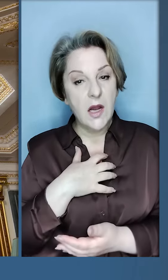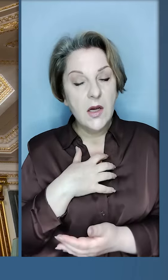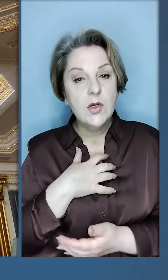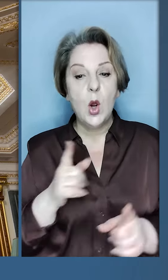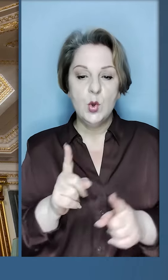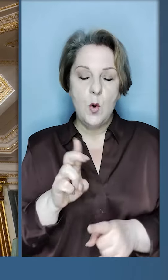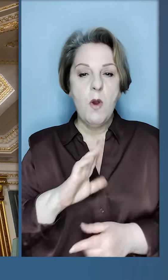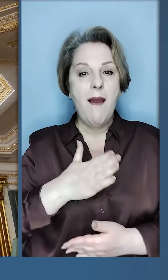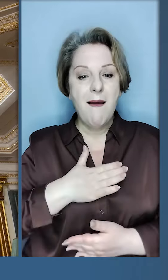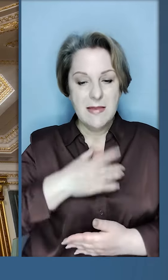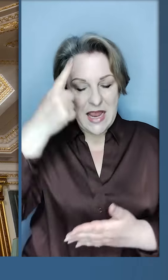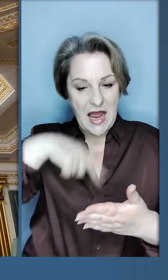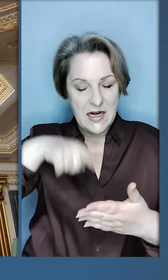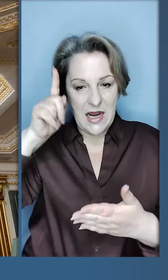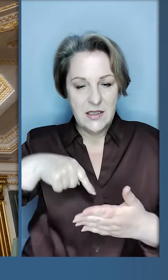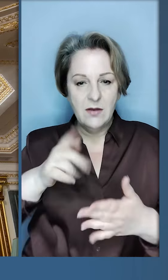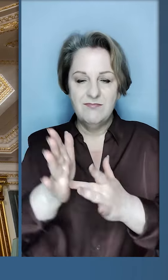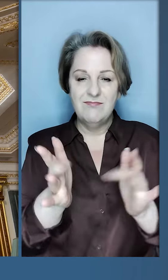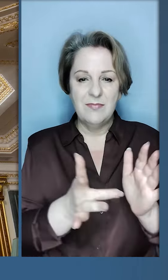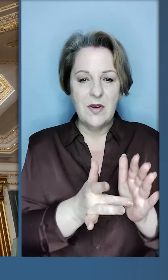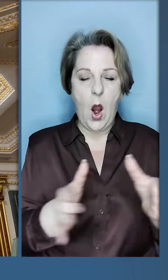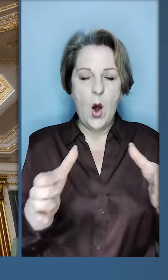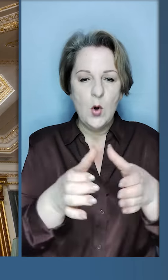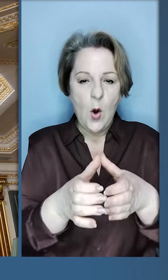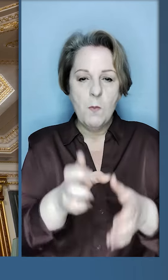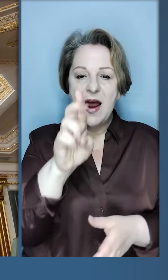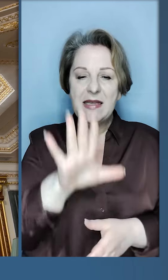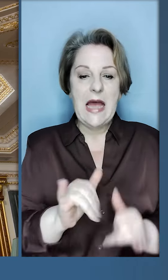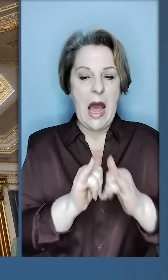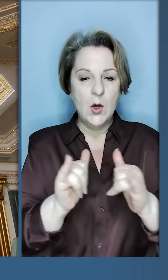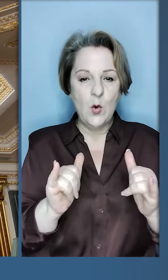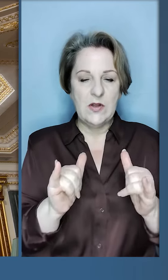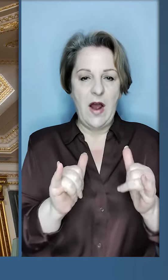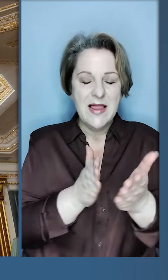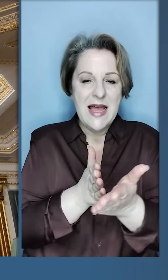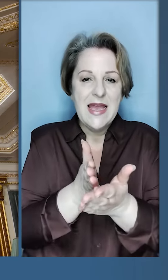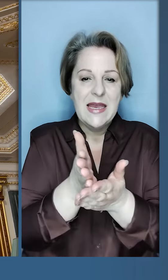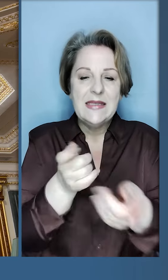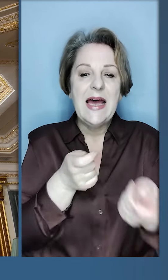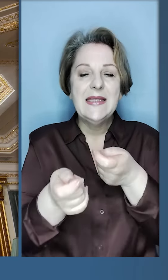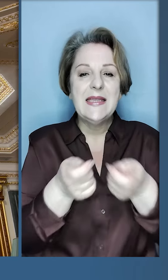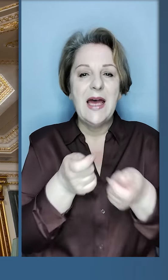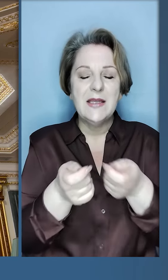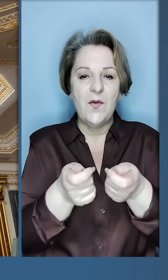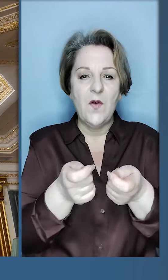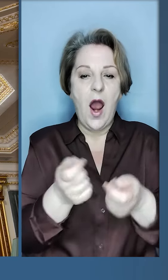Важливо, щоб наші християнські громади, церкви розвивали інститут